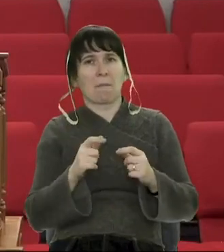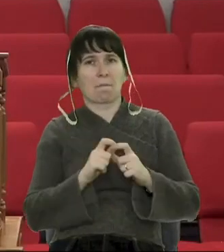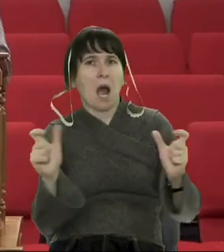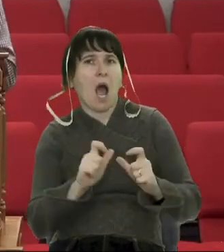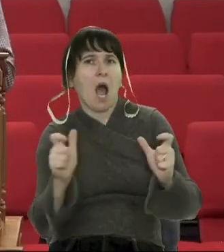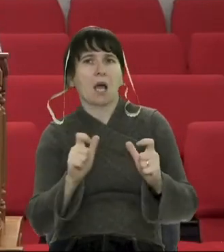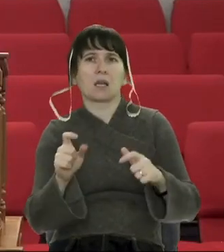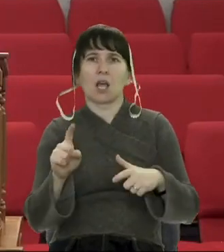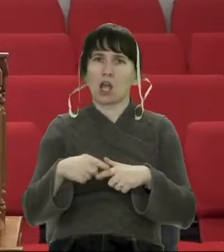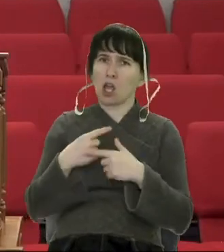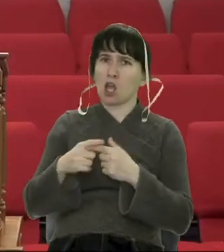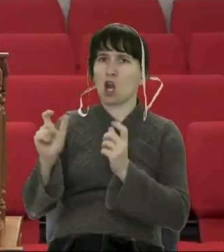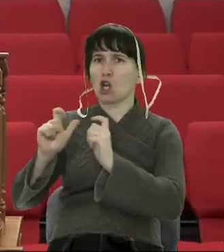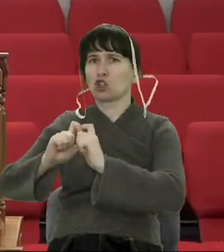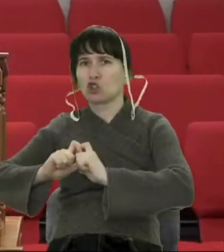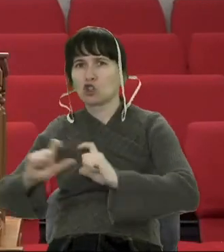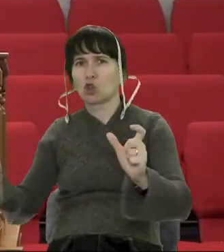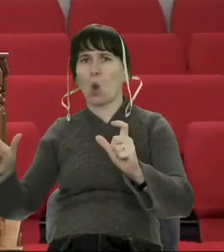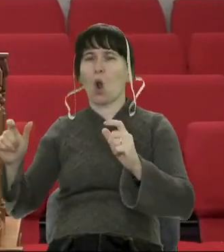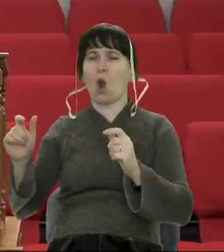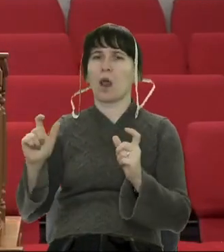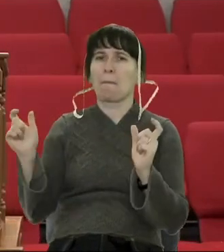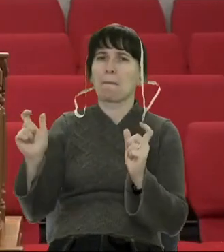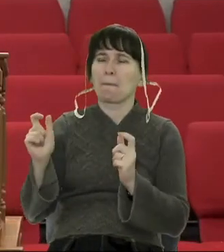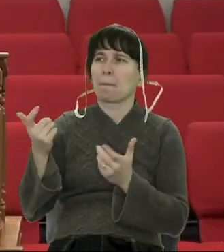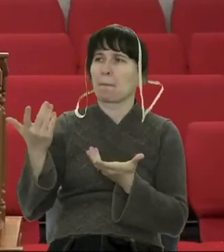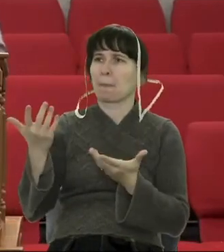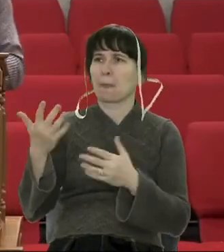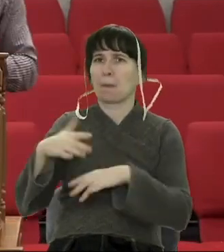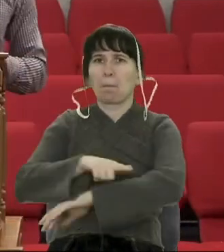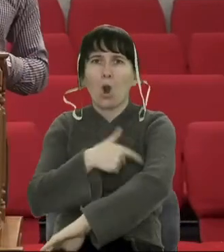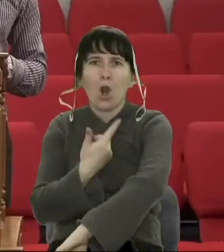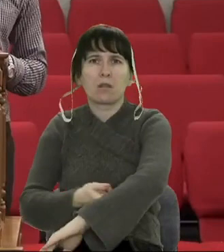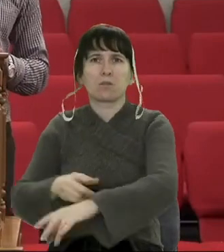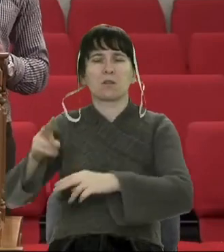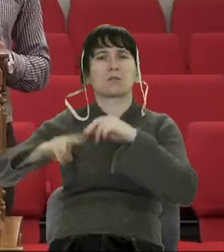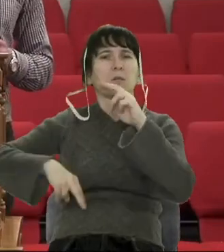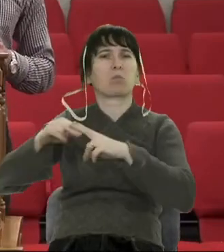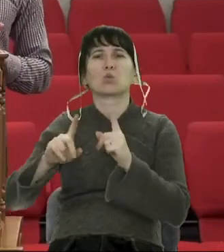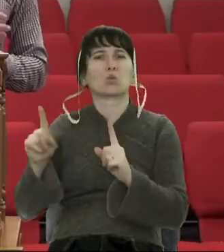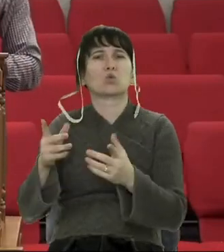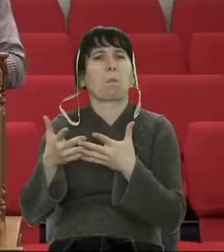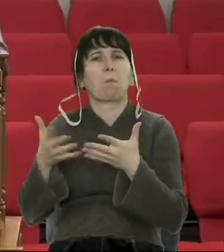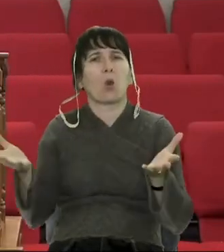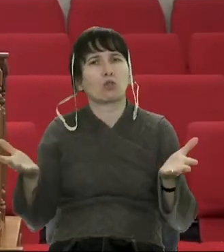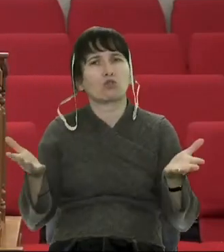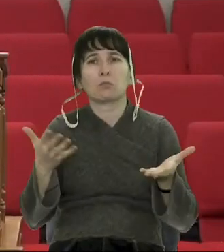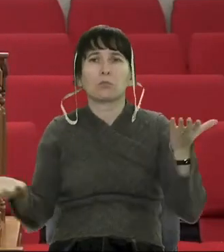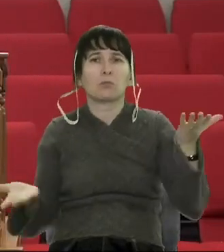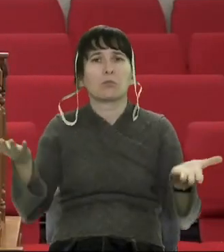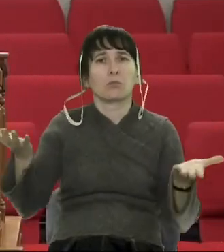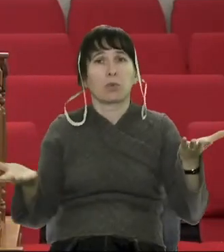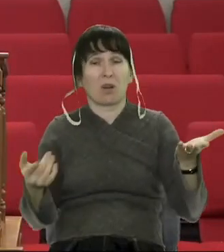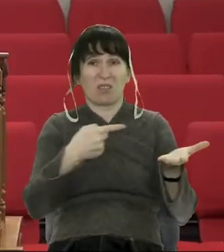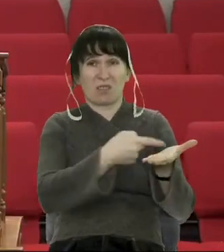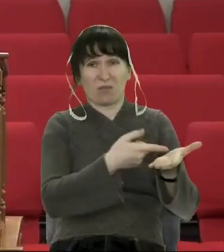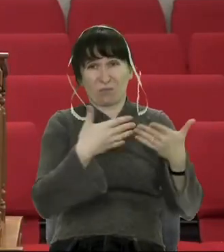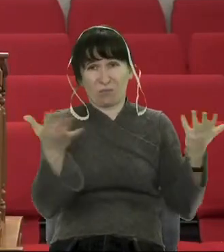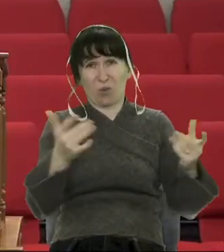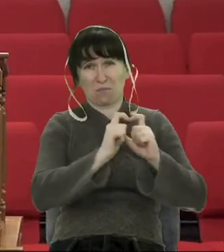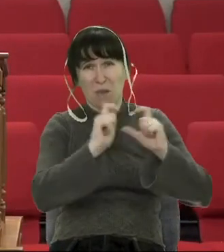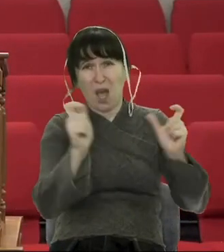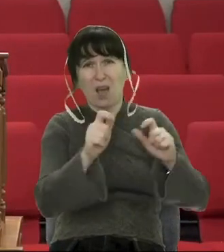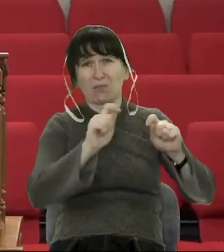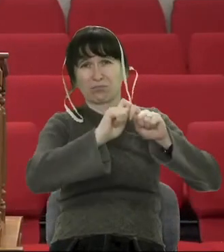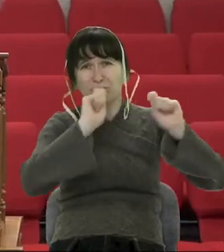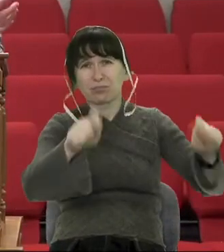Якщо ми подивимося на наше місто, то більше будується супермаркетів і торгових центрів. Тому що суспільство, сьогодні ми, ми